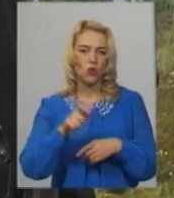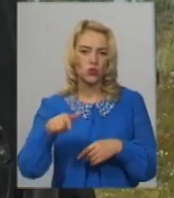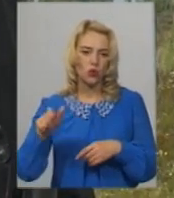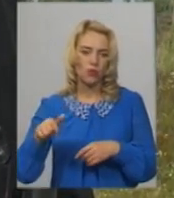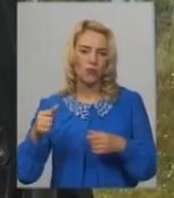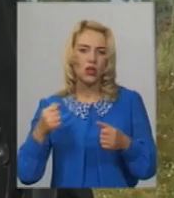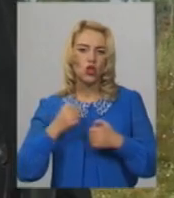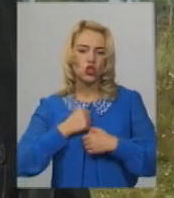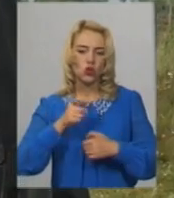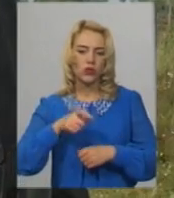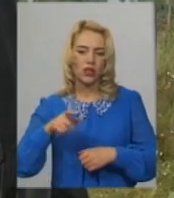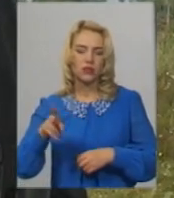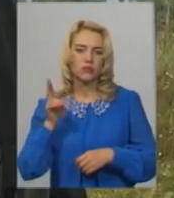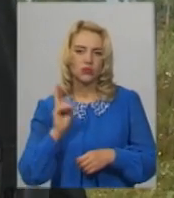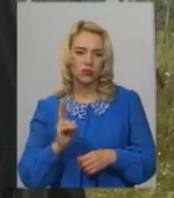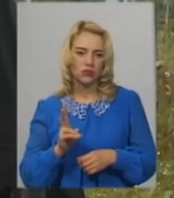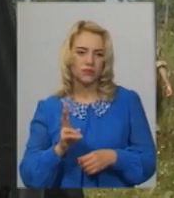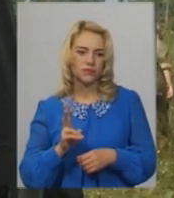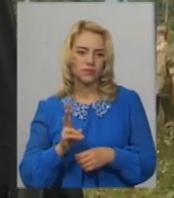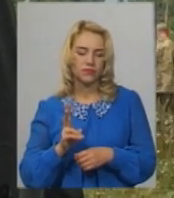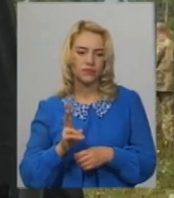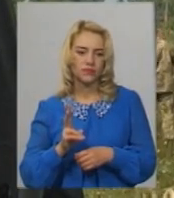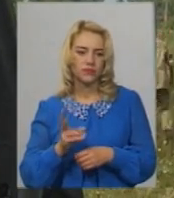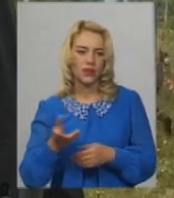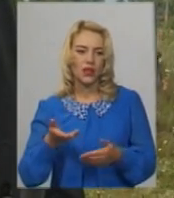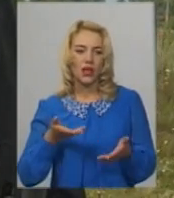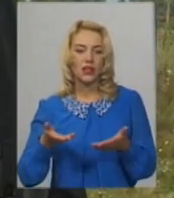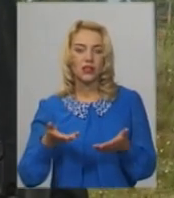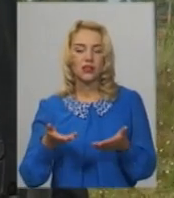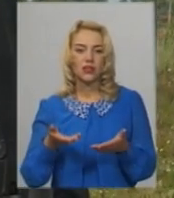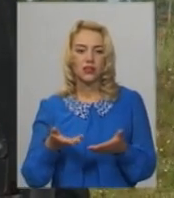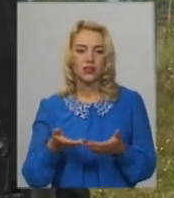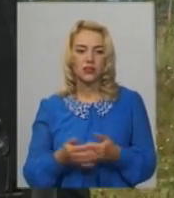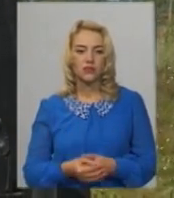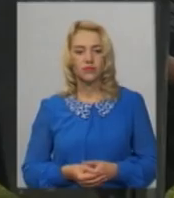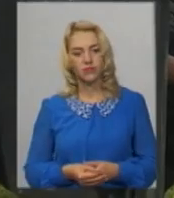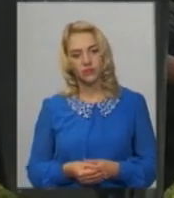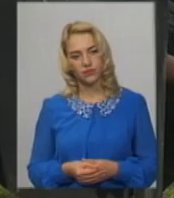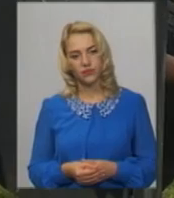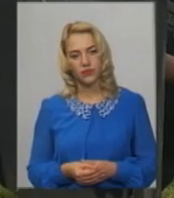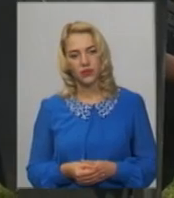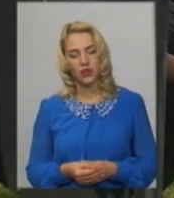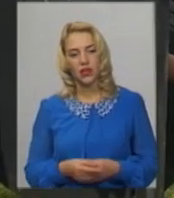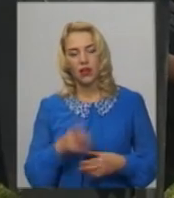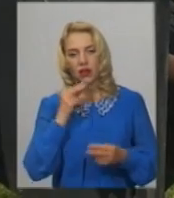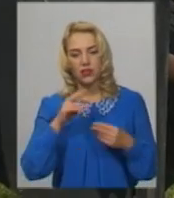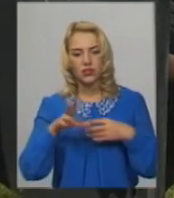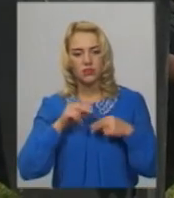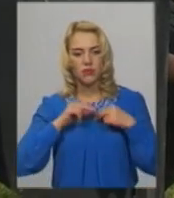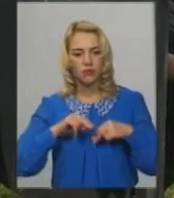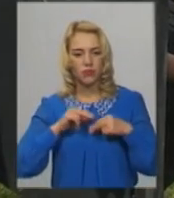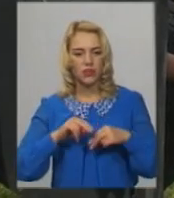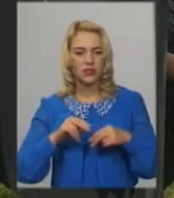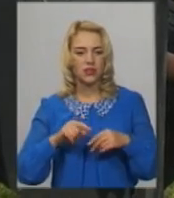які будуть на територіальній обороні. Краща співпраця, тобто